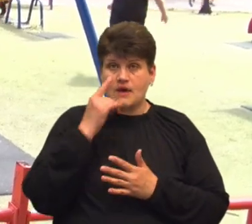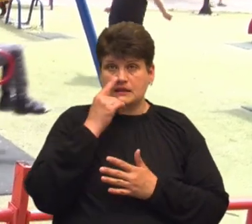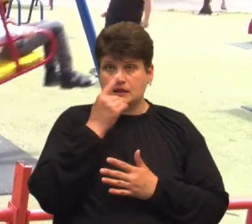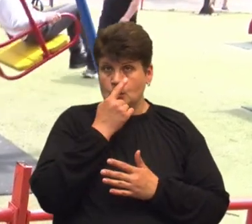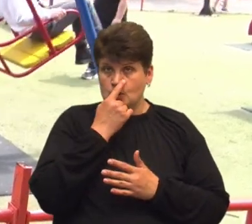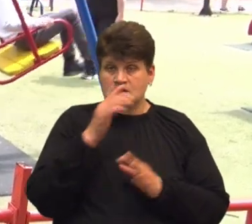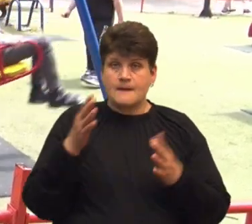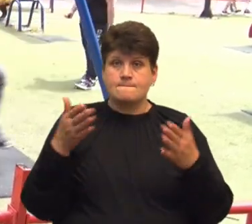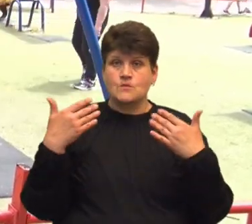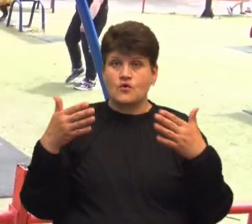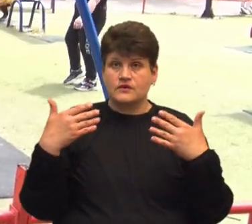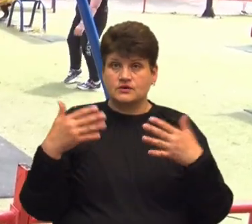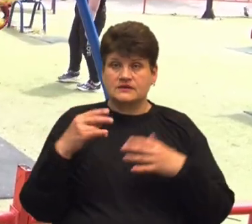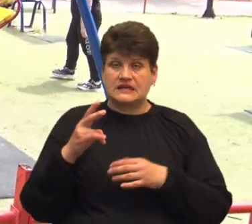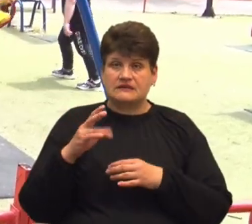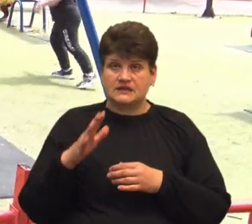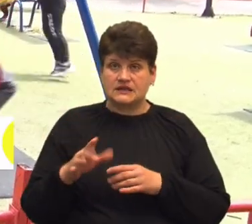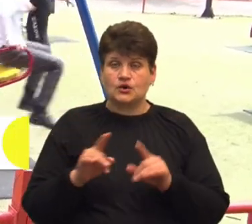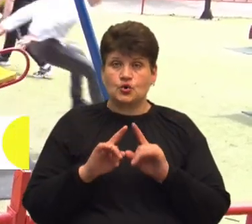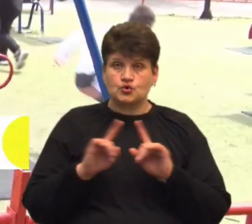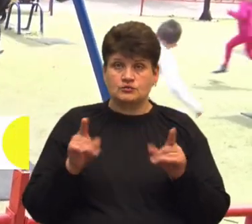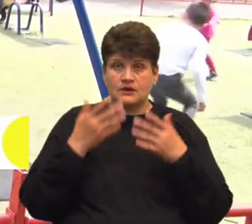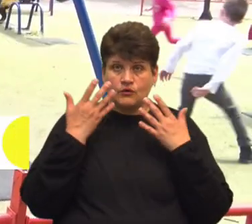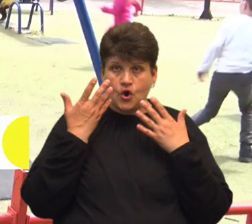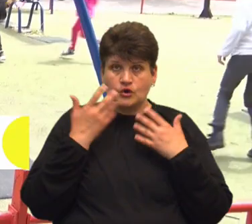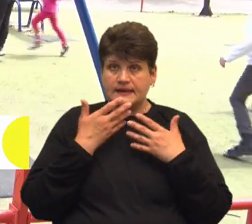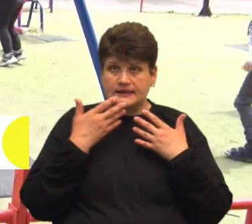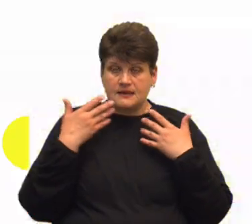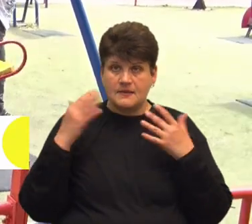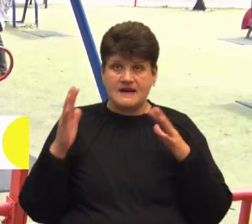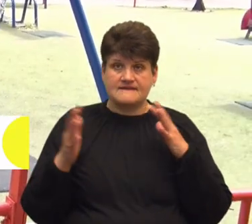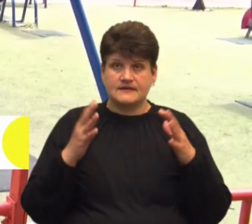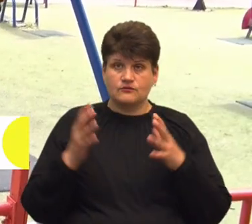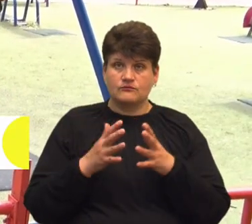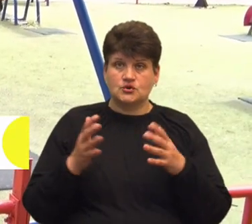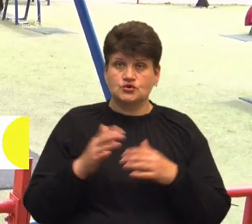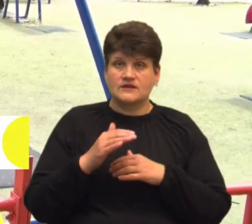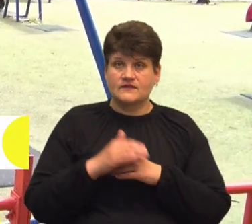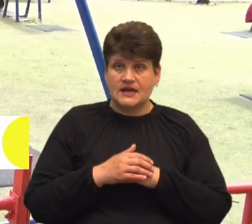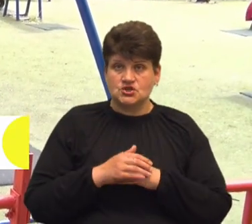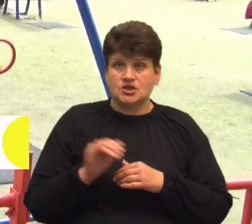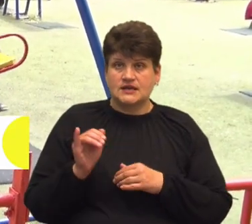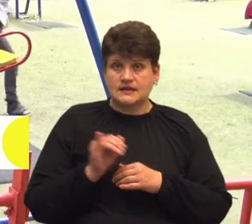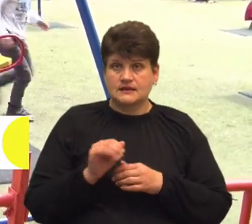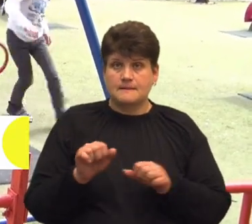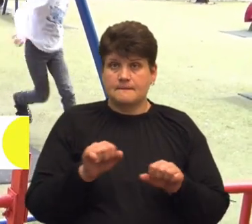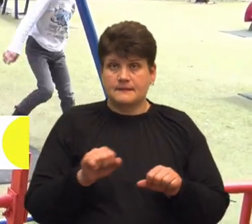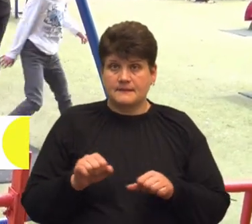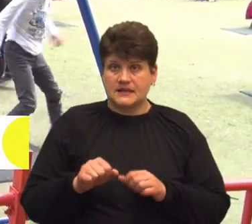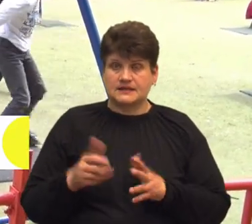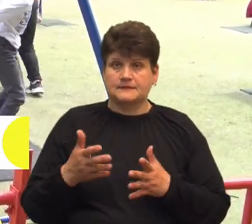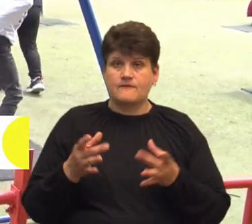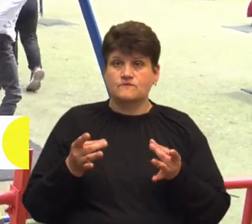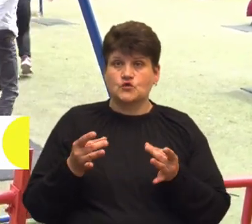провітрювати квартиру, але особливо, коли немає вітру, більшості – ввечері. Ну і мити підлогу, вологе